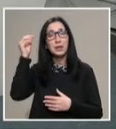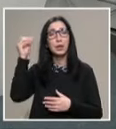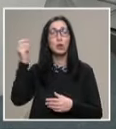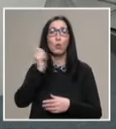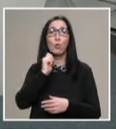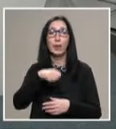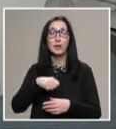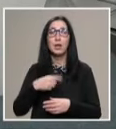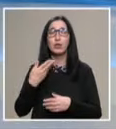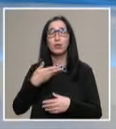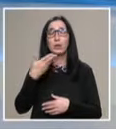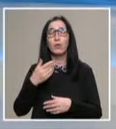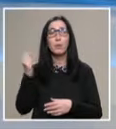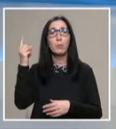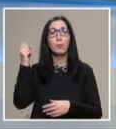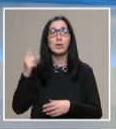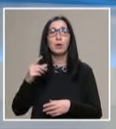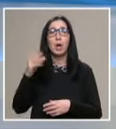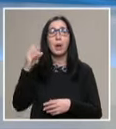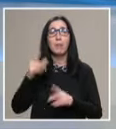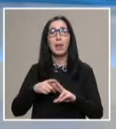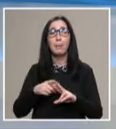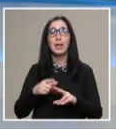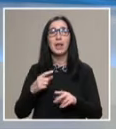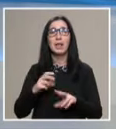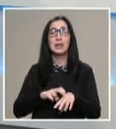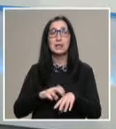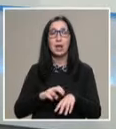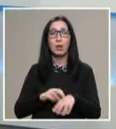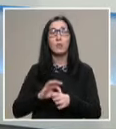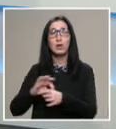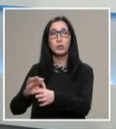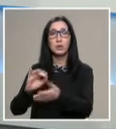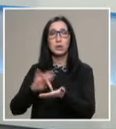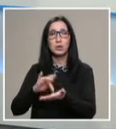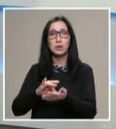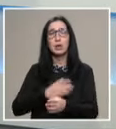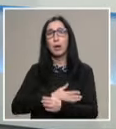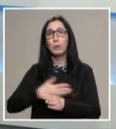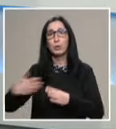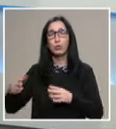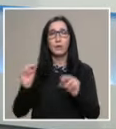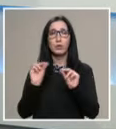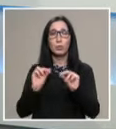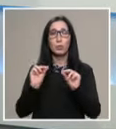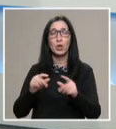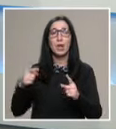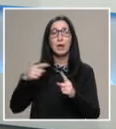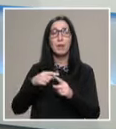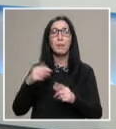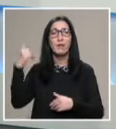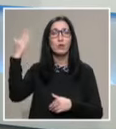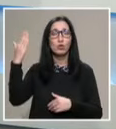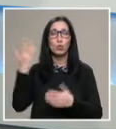с професор Пламен Дескалов, заместник-рактор на Русенския университет и ръководител на Центъра за продължаващо обучение към Висшето